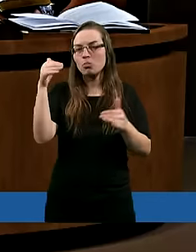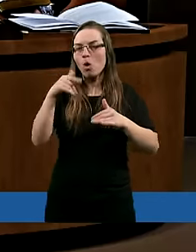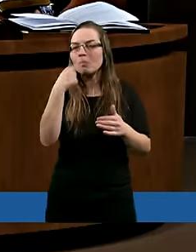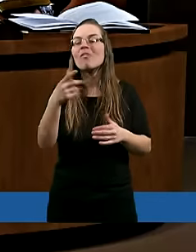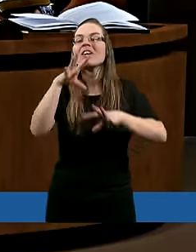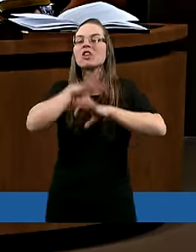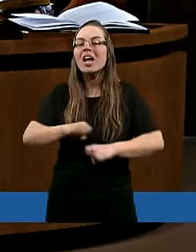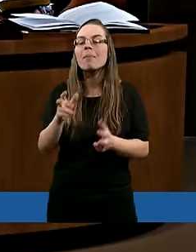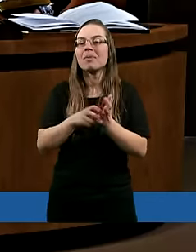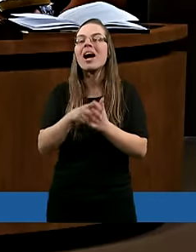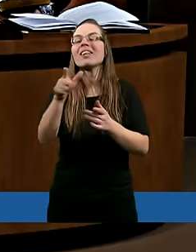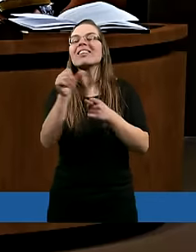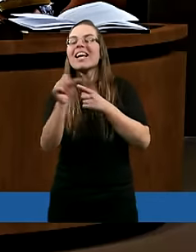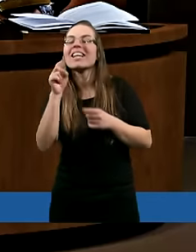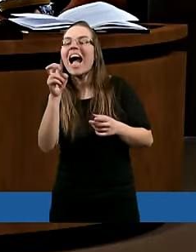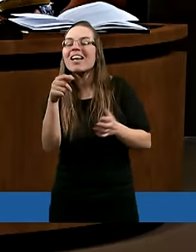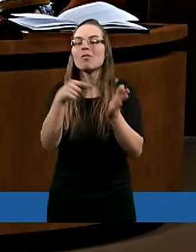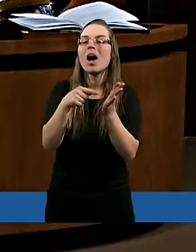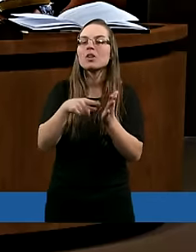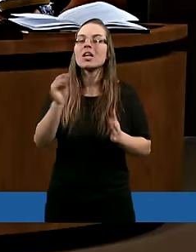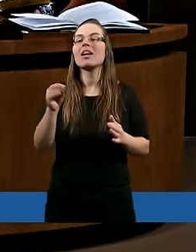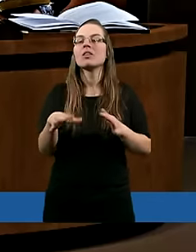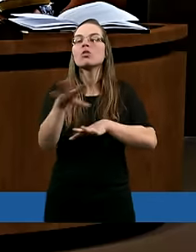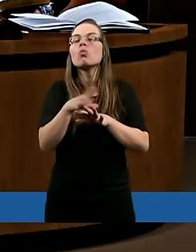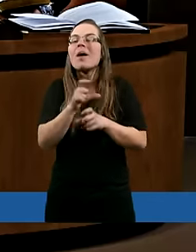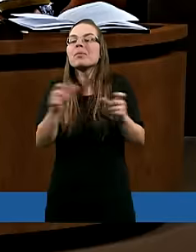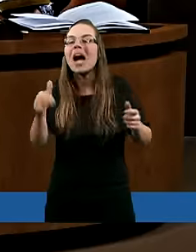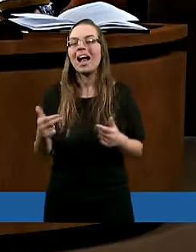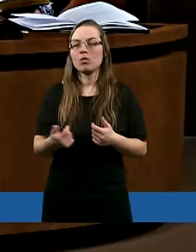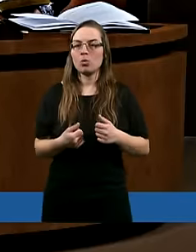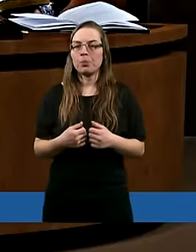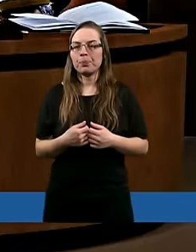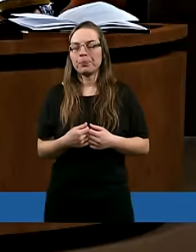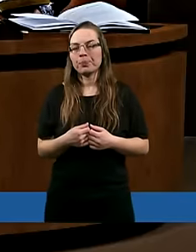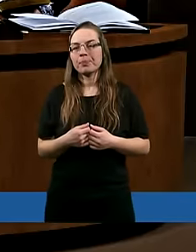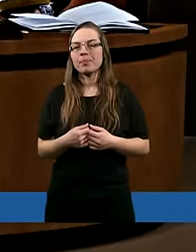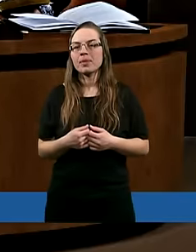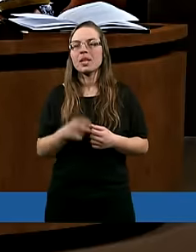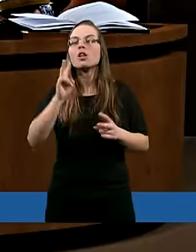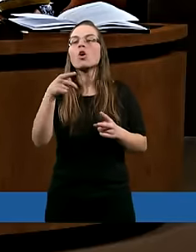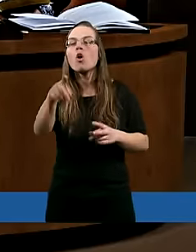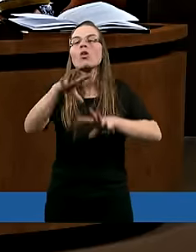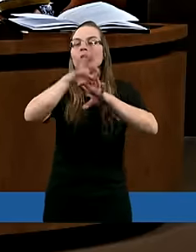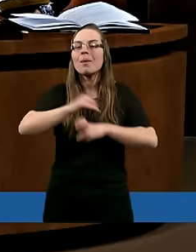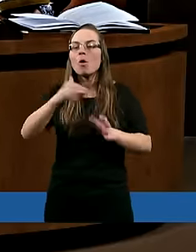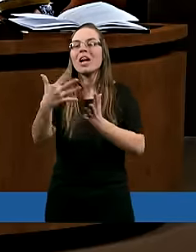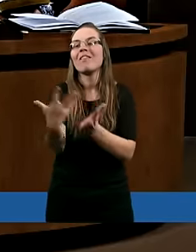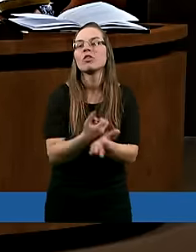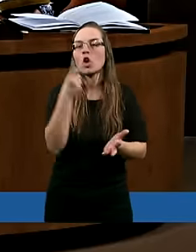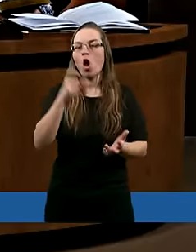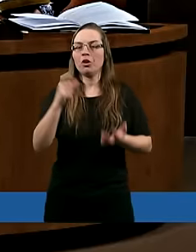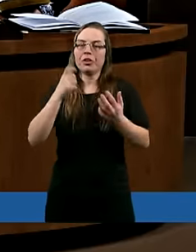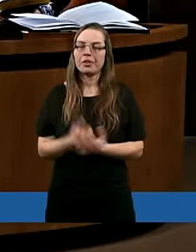tak jest takim duchem czasu. A skąd tą cierpliwość możemy wziąć?